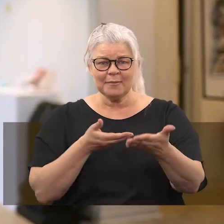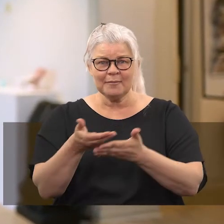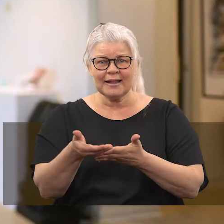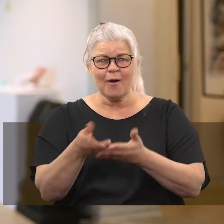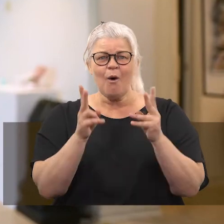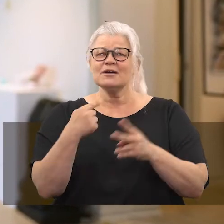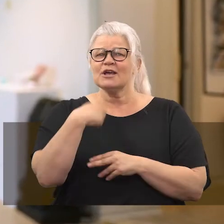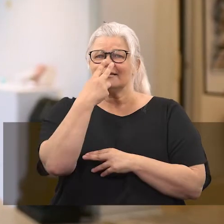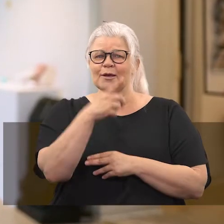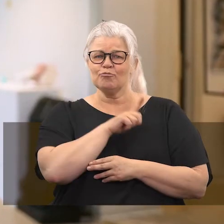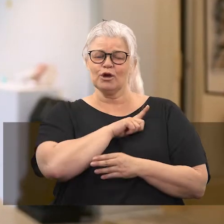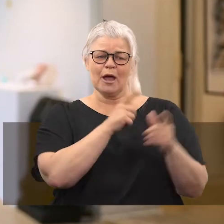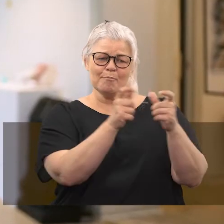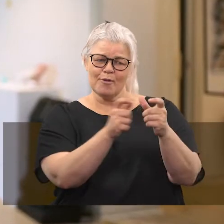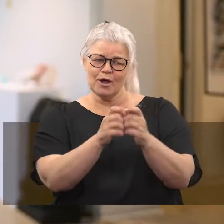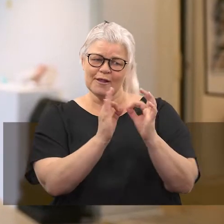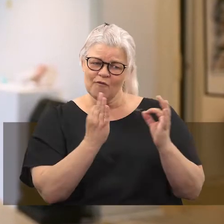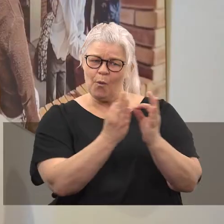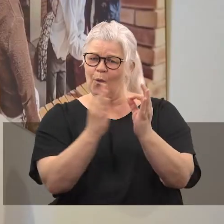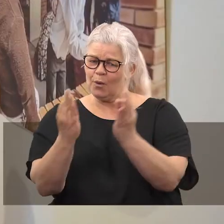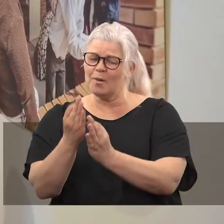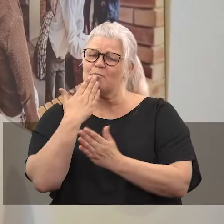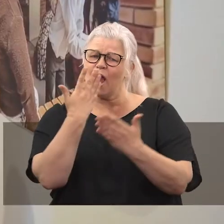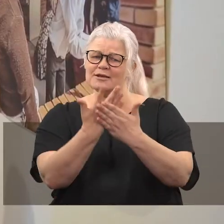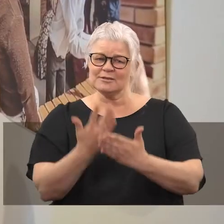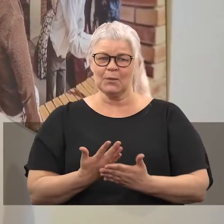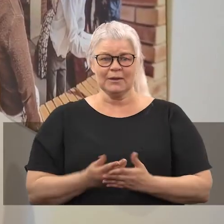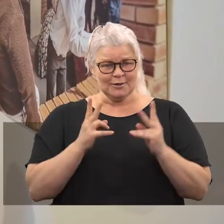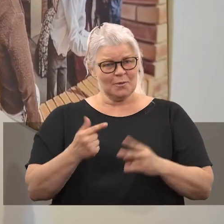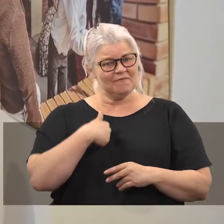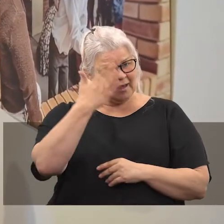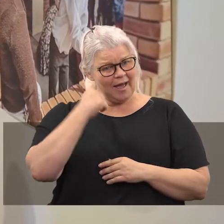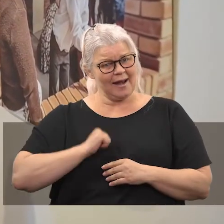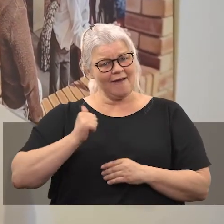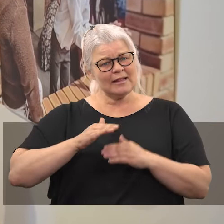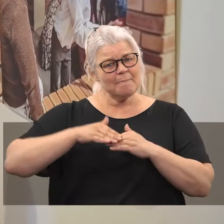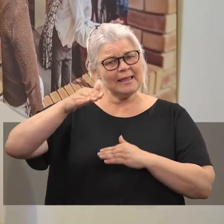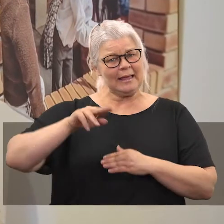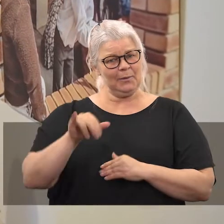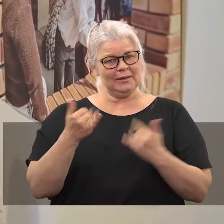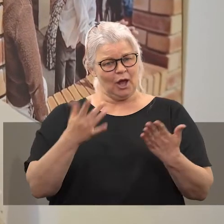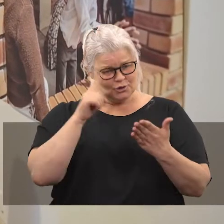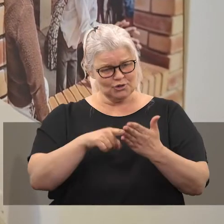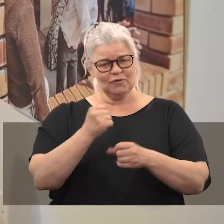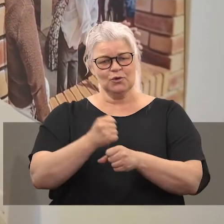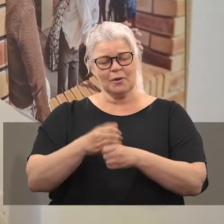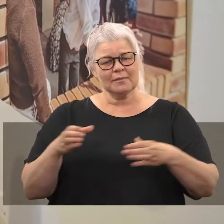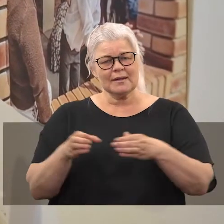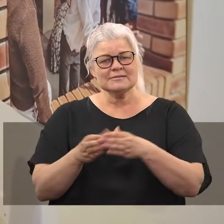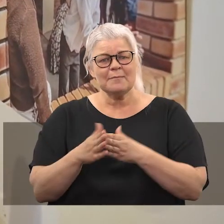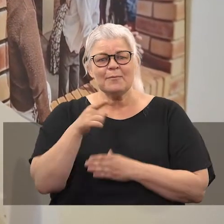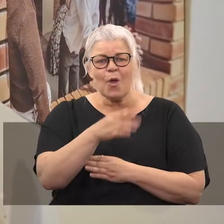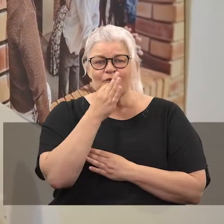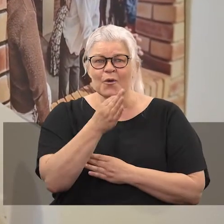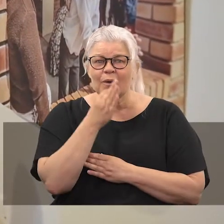Jag ser också att vi har många mötesforum och bra strukturer som vi kan använda än mer för att jobba tillsammans